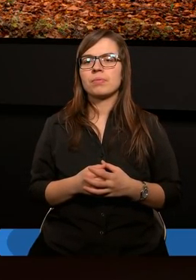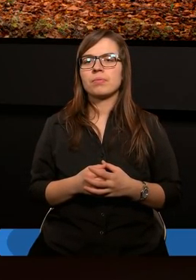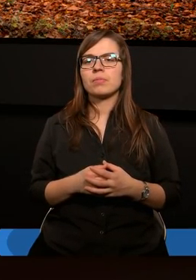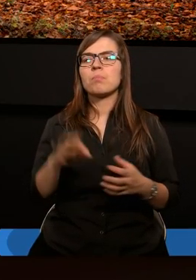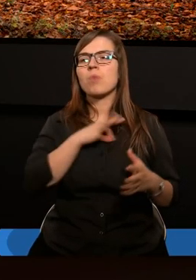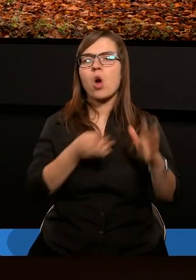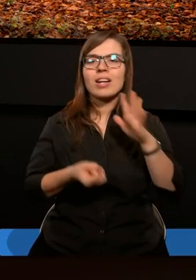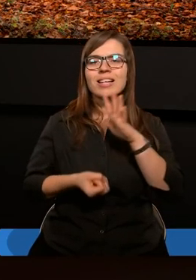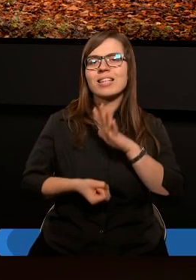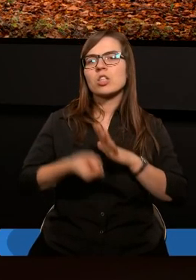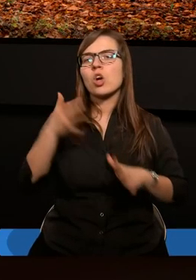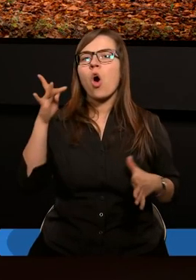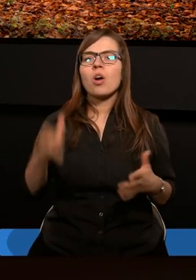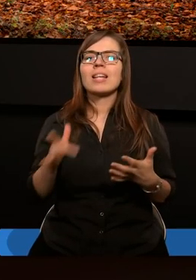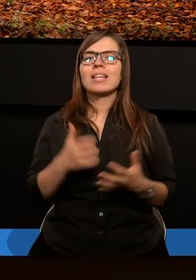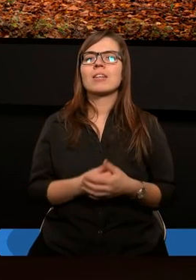Moi drodzy,